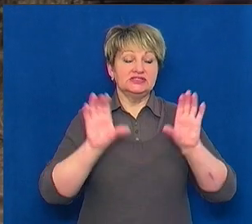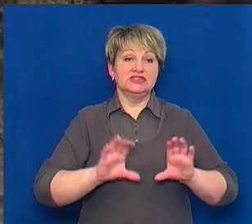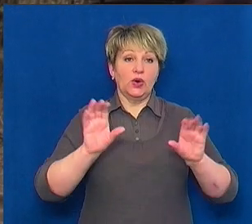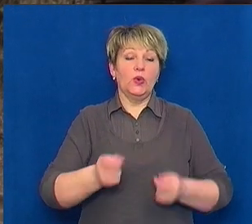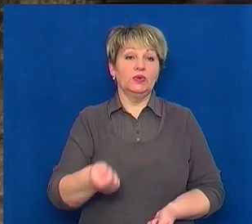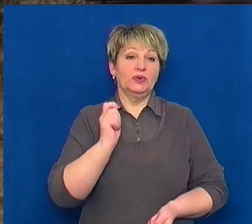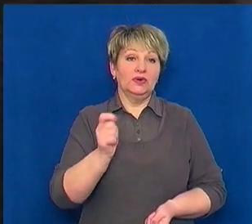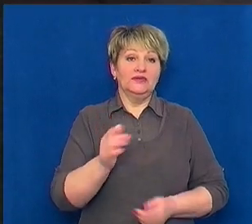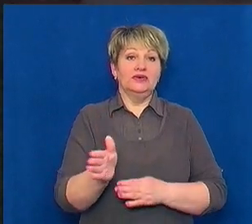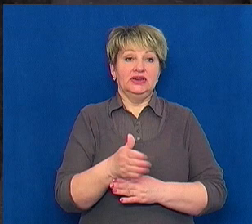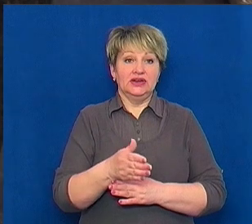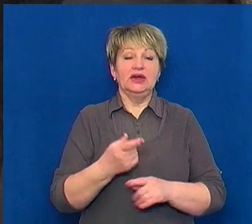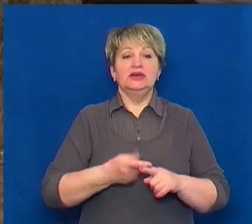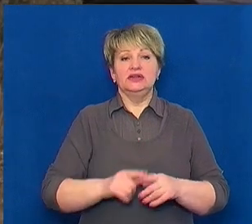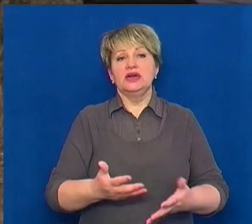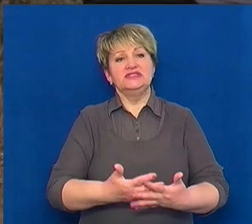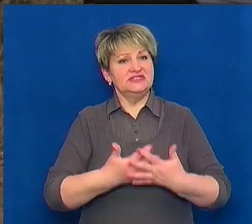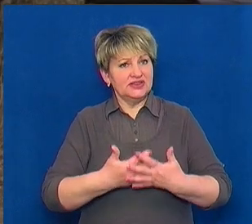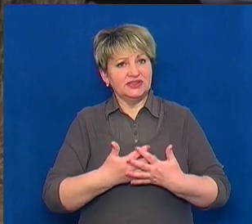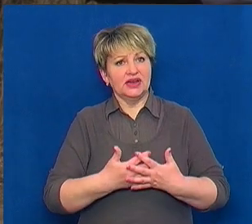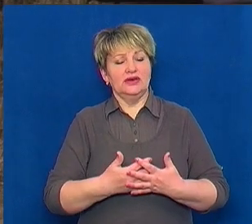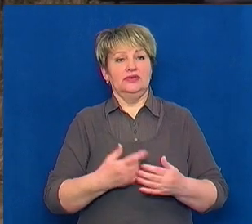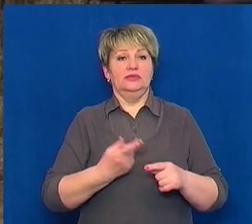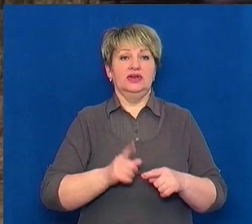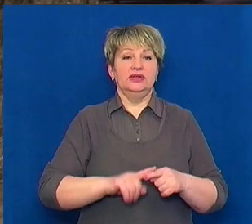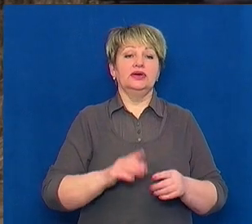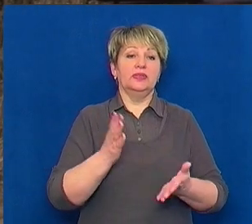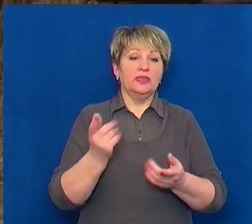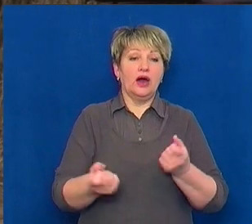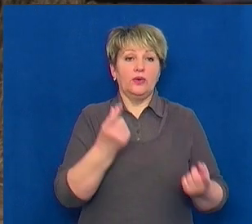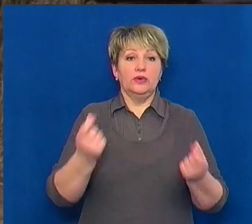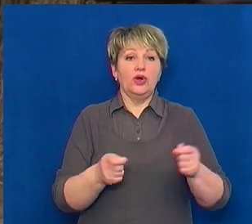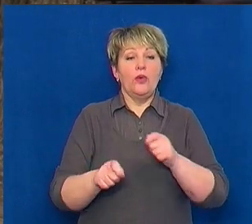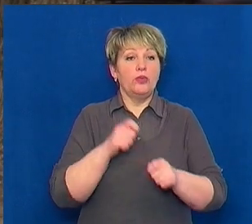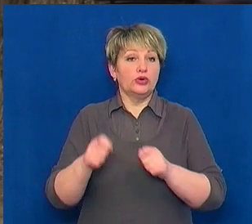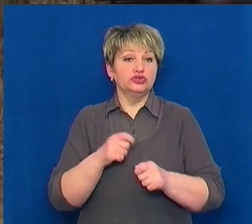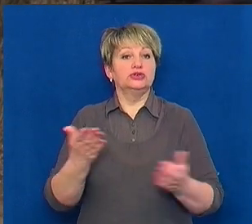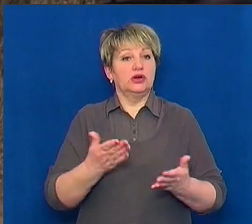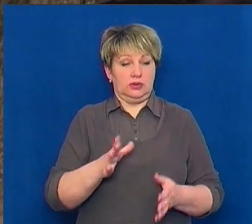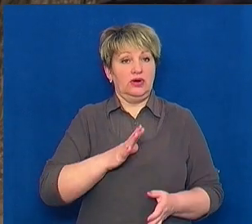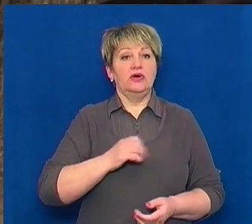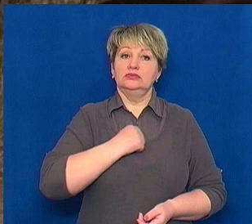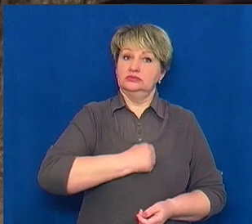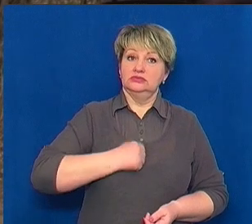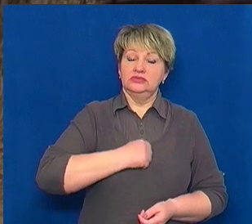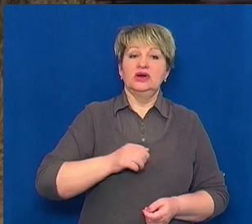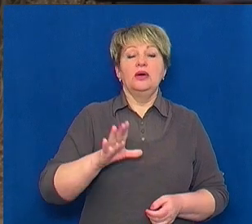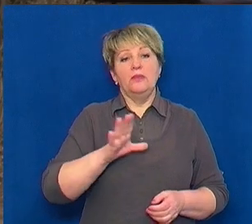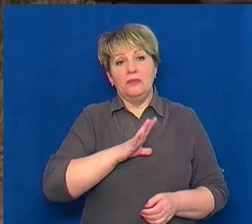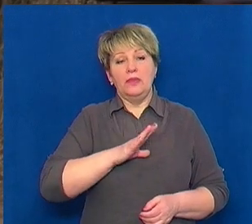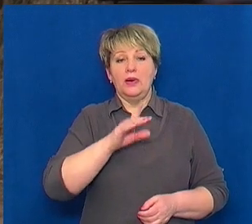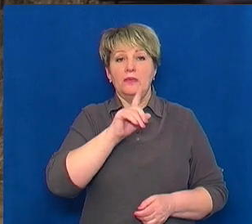оборонними методами, це сітками основно. З сторони правопорушників, вони реагують негативно, дуже багато давлять на жалість,